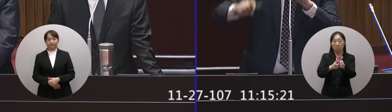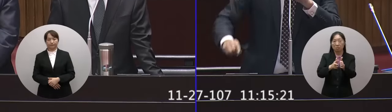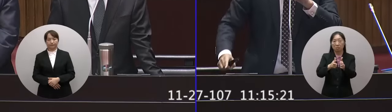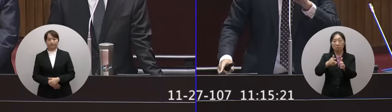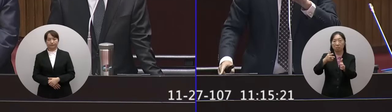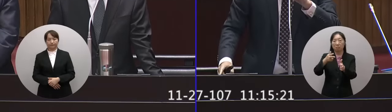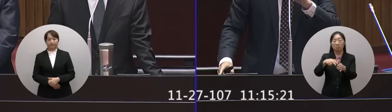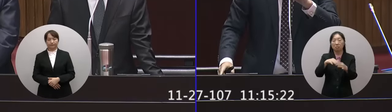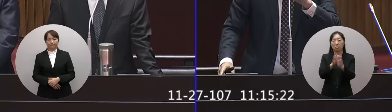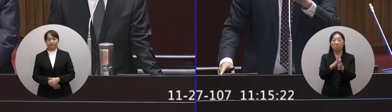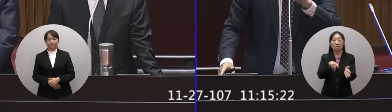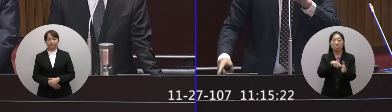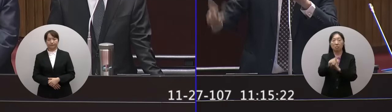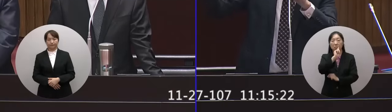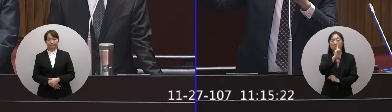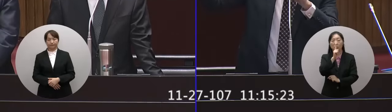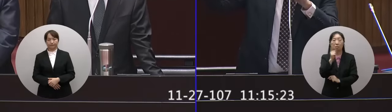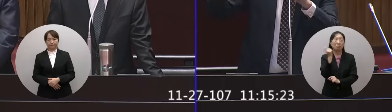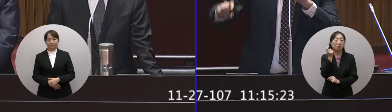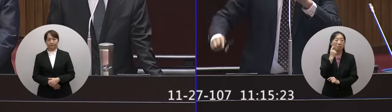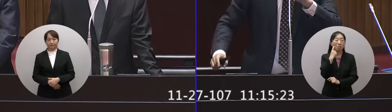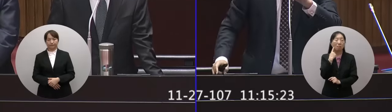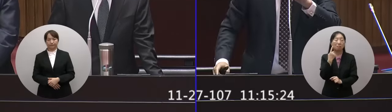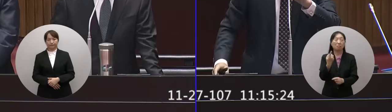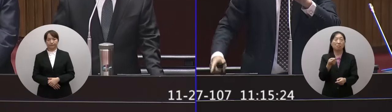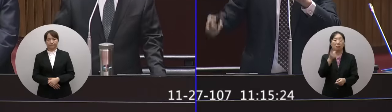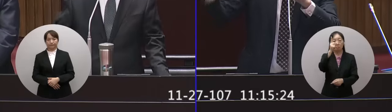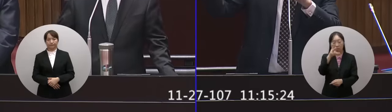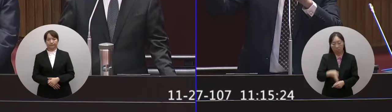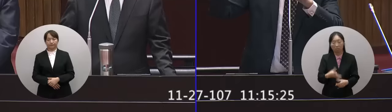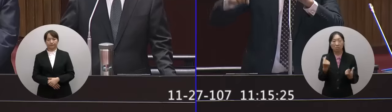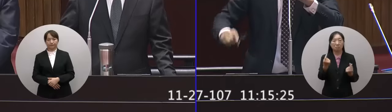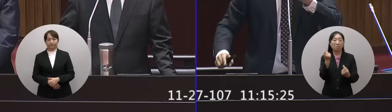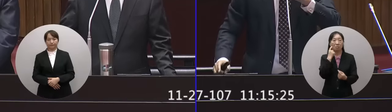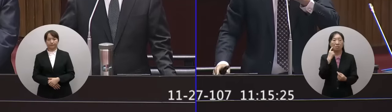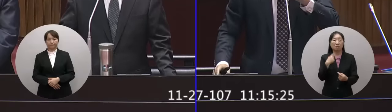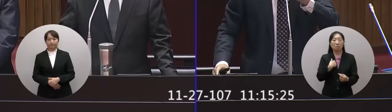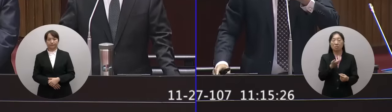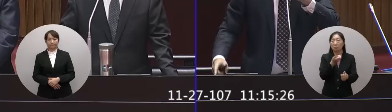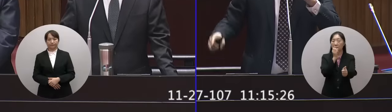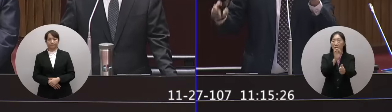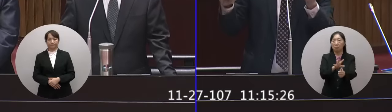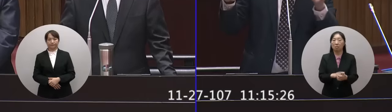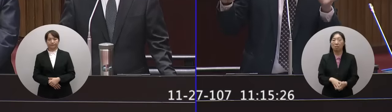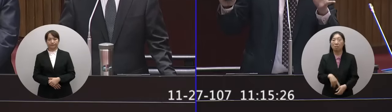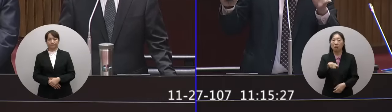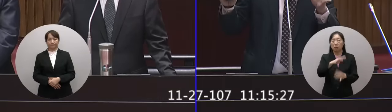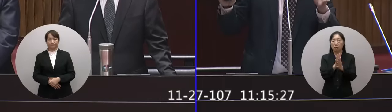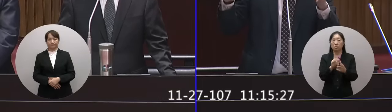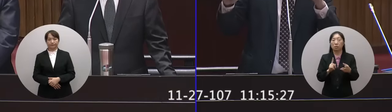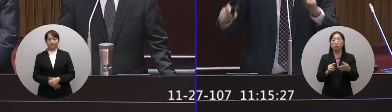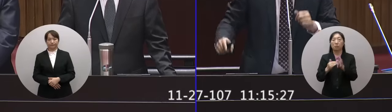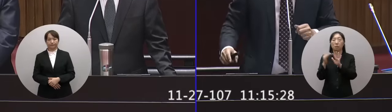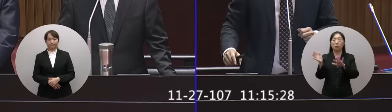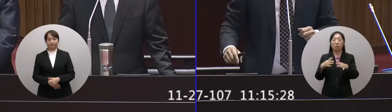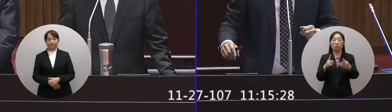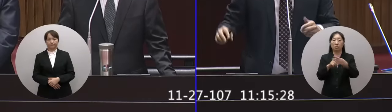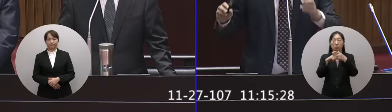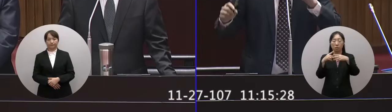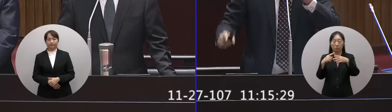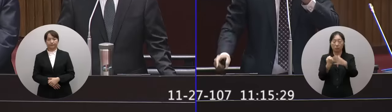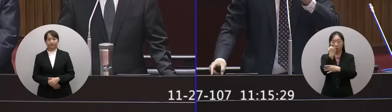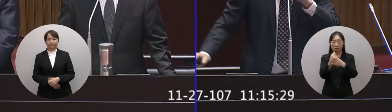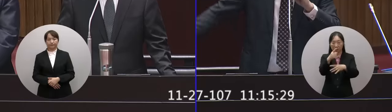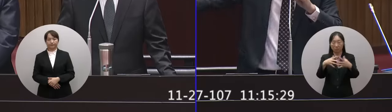再再而三的說謊除了我剛剛所講的第一時間跟大家講說阻風蹦其實我們很少故障